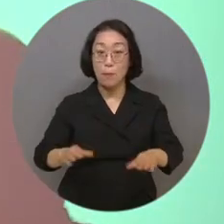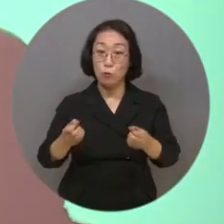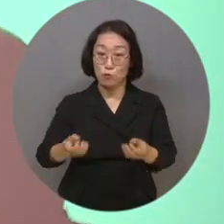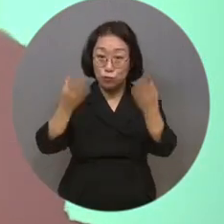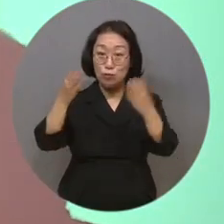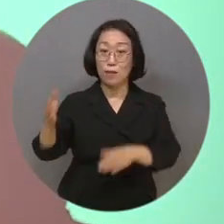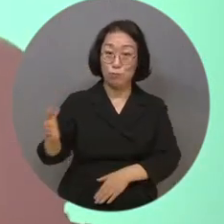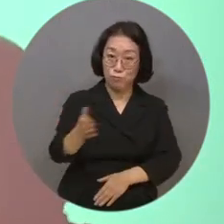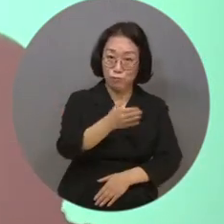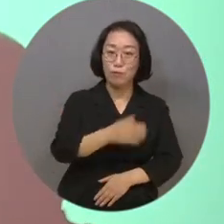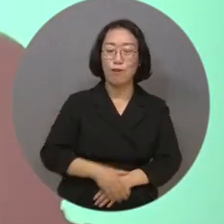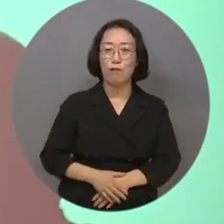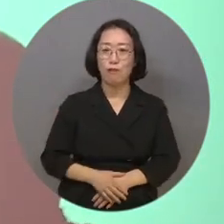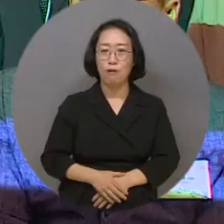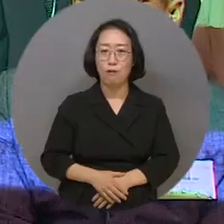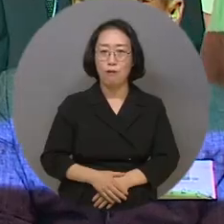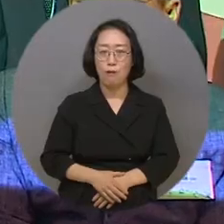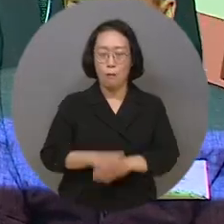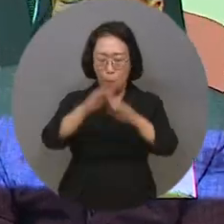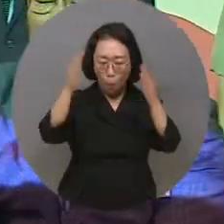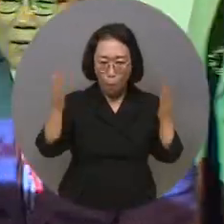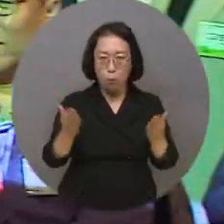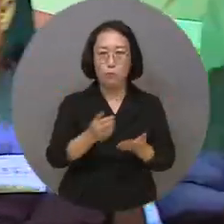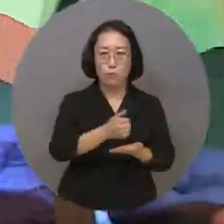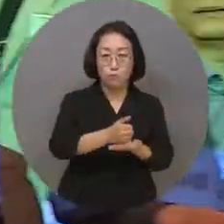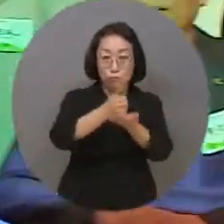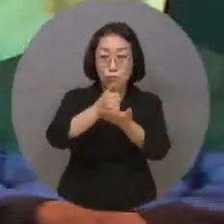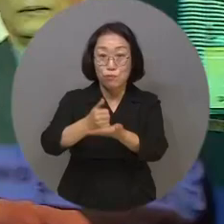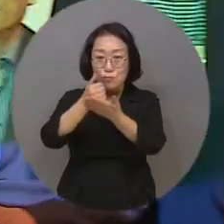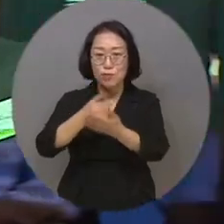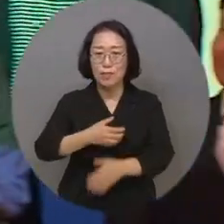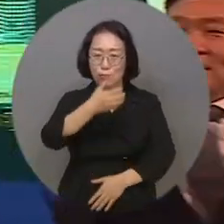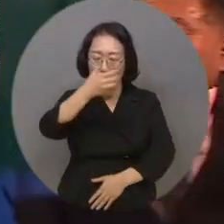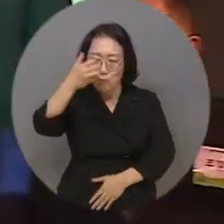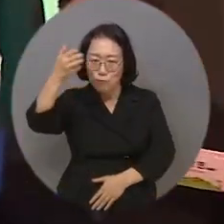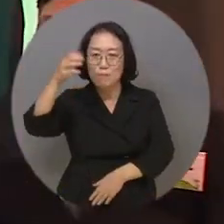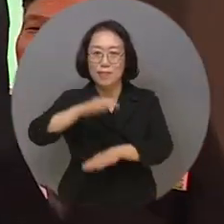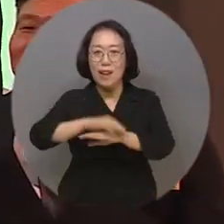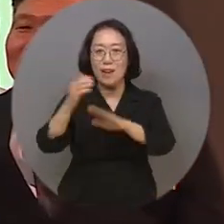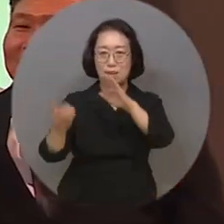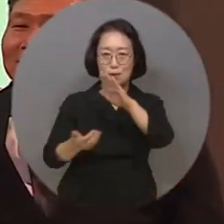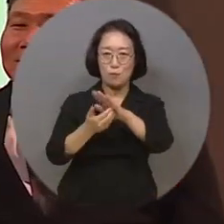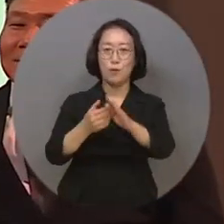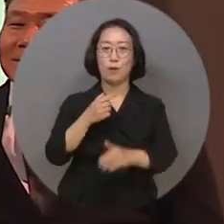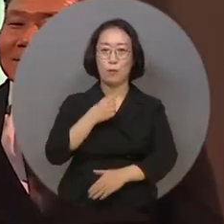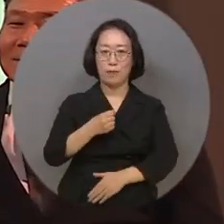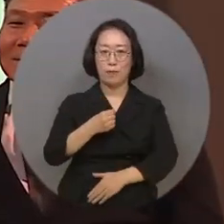계기로 장애 예술인들이 더욱 높이 날아올라 자신의 꿈을 펼치길 바랍니다. 기상캐스터